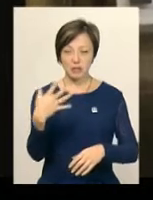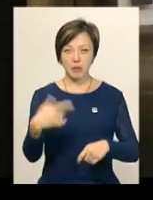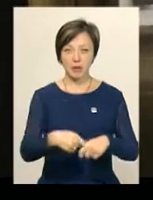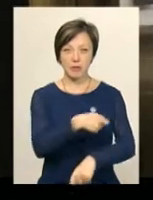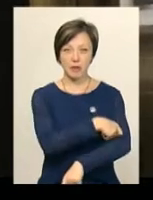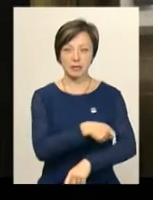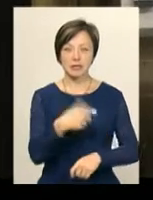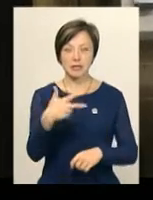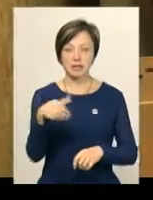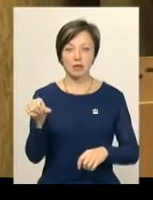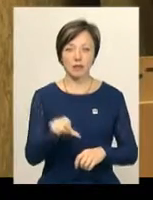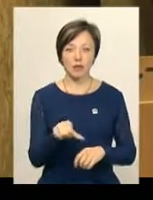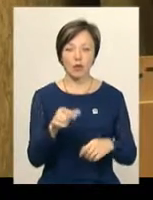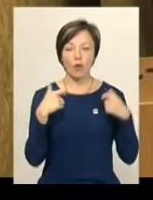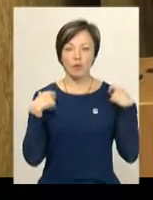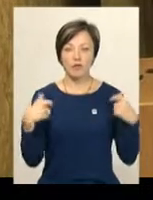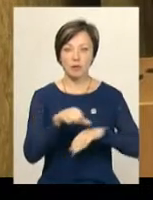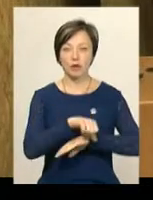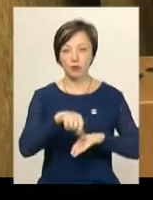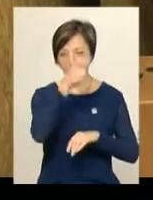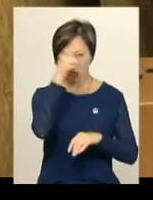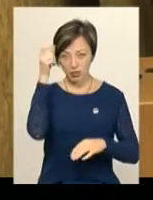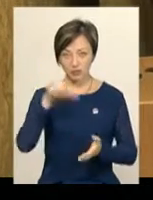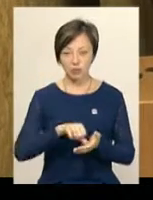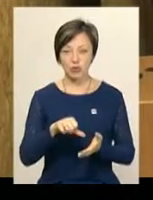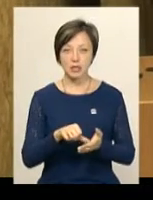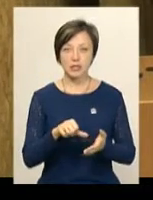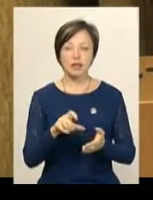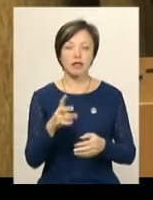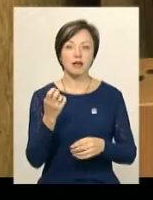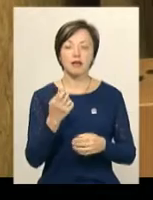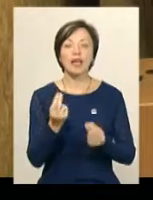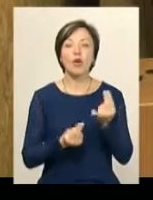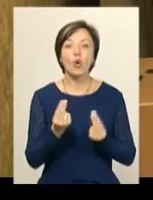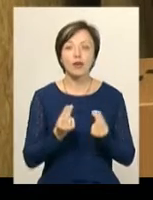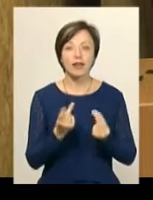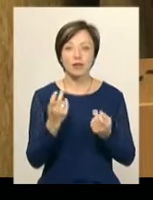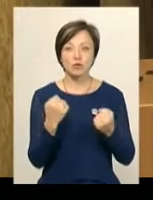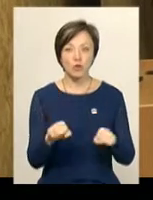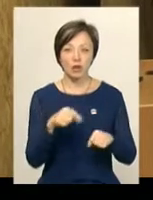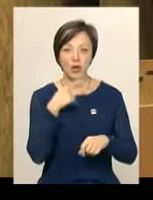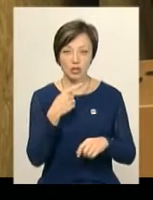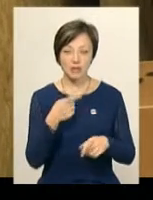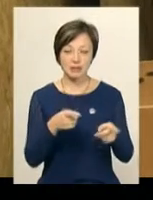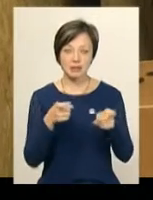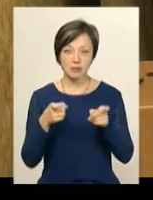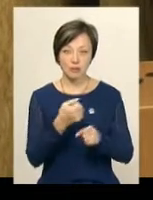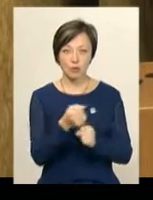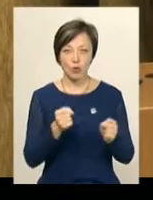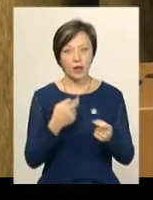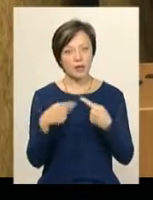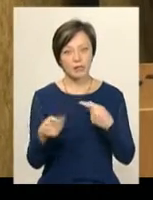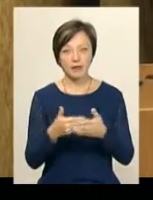метрів за 30 хвилин. Офіцер прикордонної академії, учасник ігор нескорених Віктор Шенкарук каже, спортивна стрільба з табельної зброї –